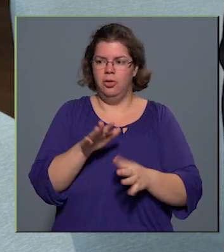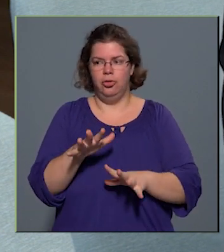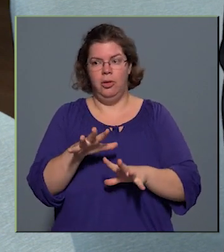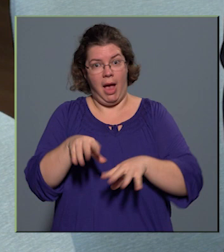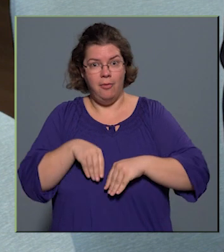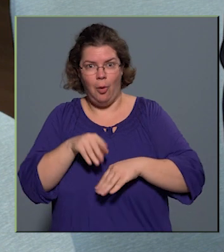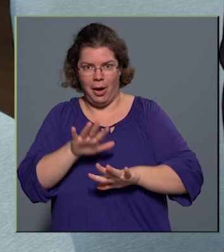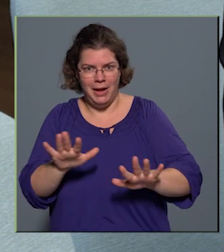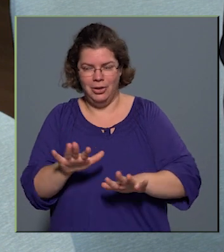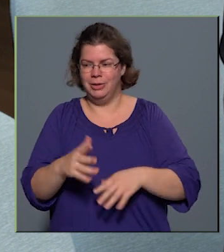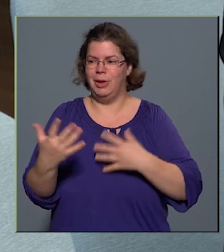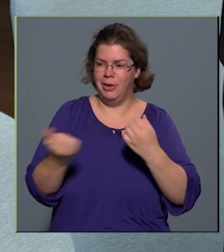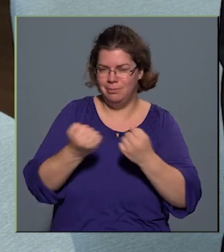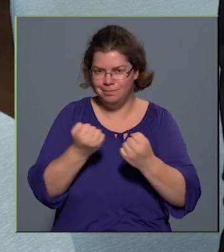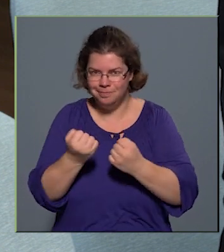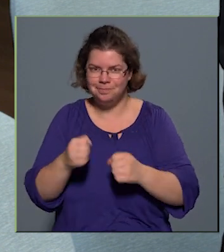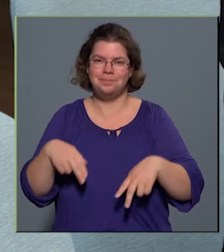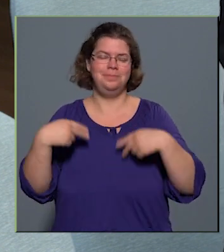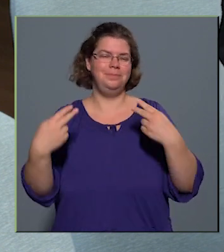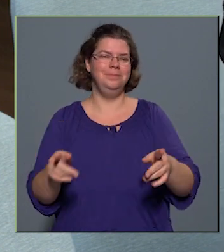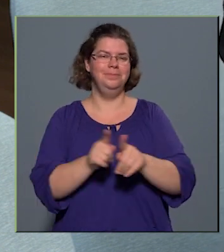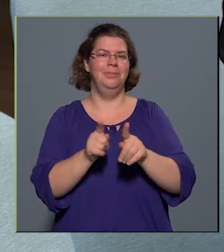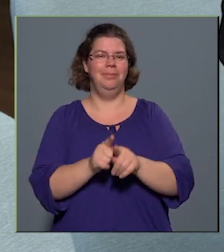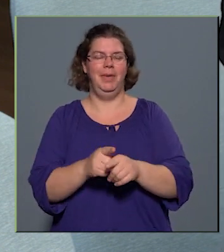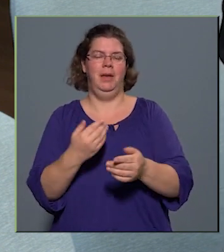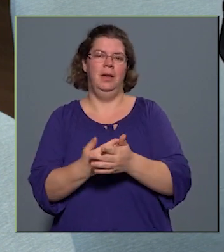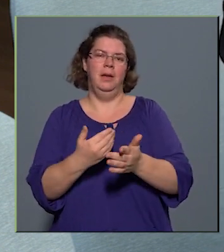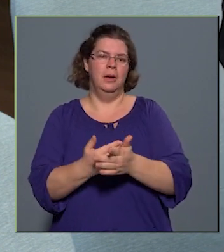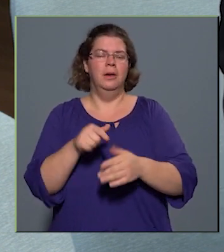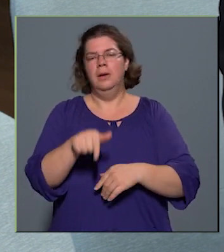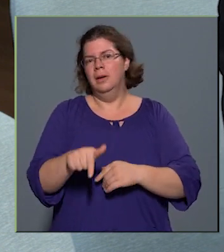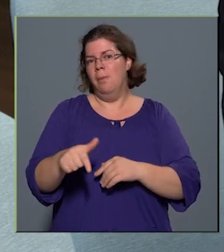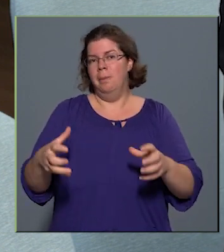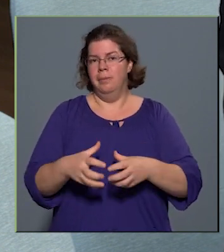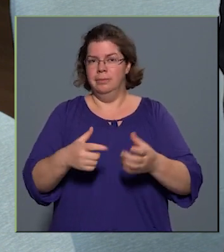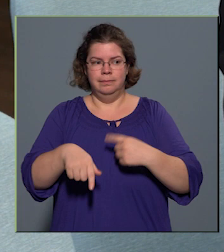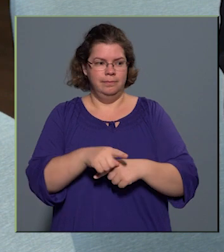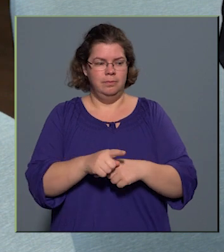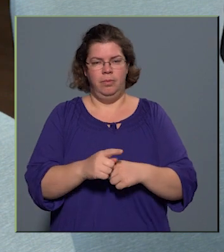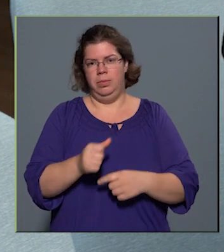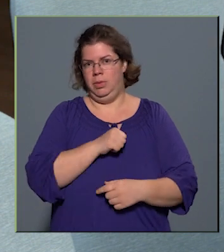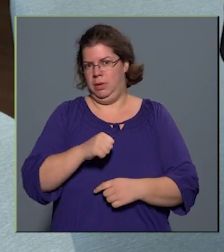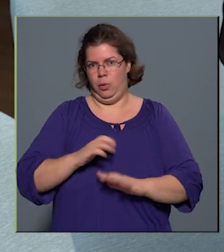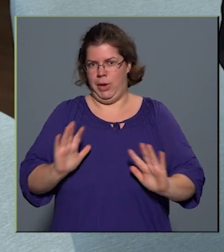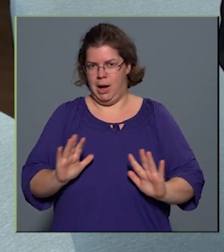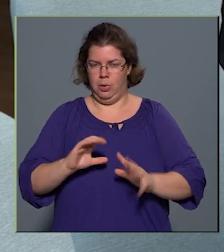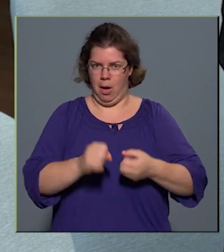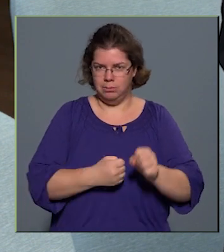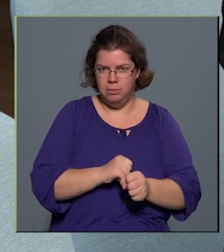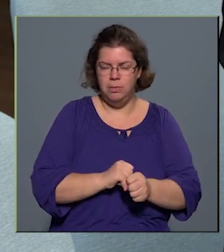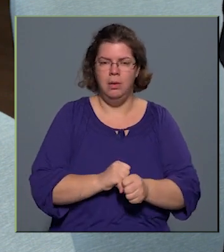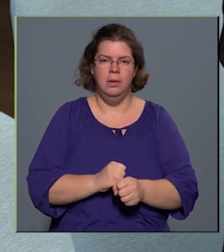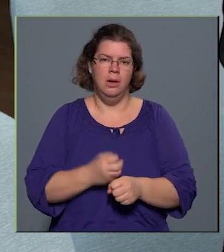mindig a nagy egyeztetések. Utána, mint gazdasági társaság, azt gondolom, hogy mi önállóan működünk, amikor meg